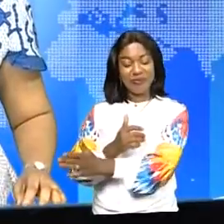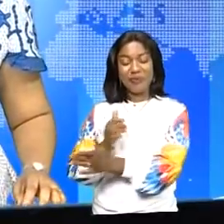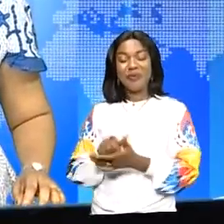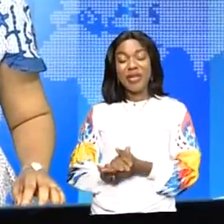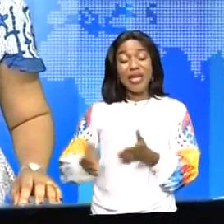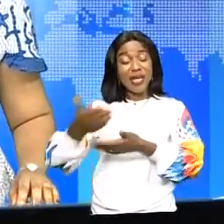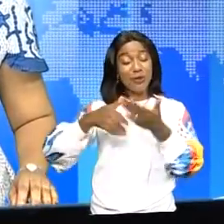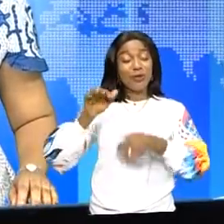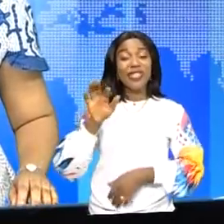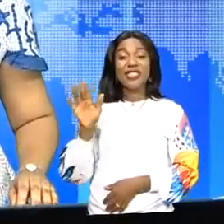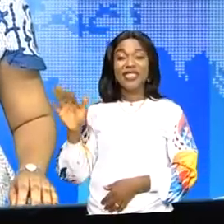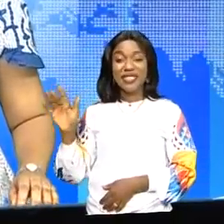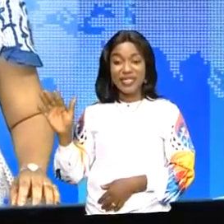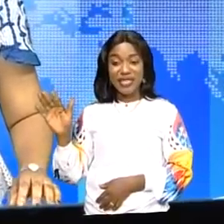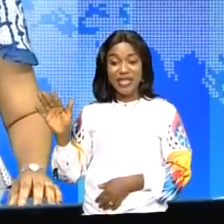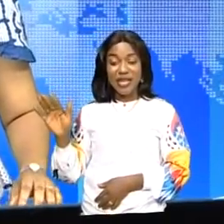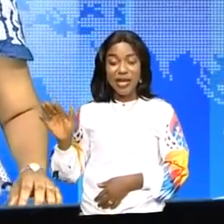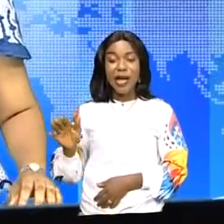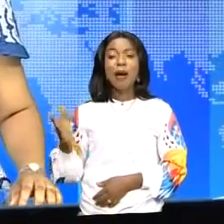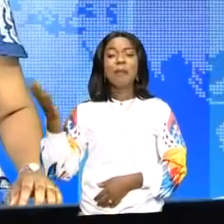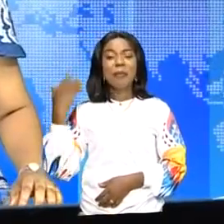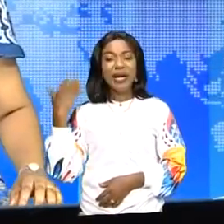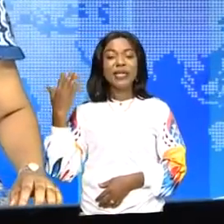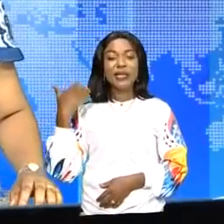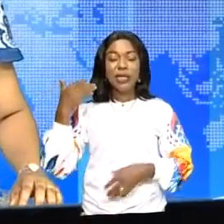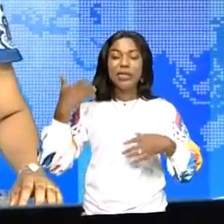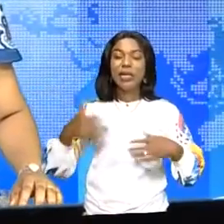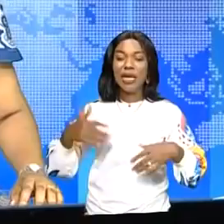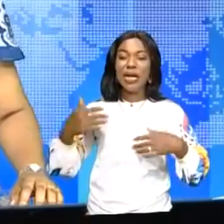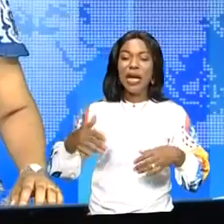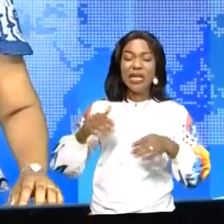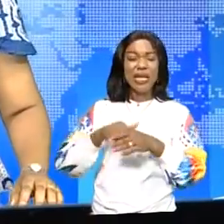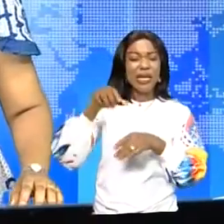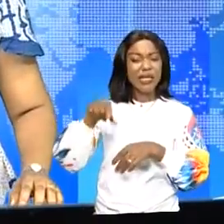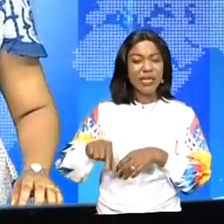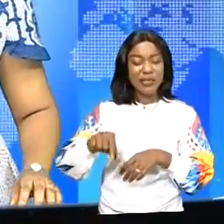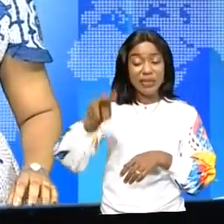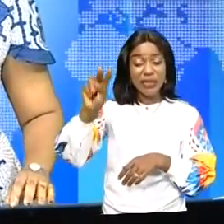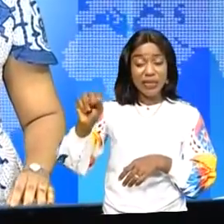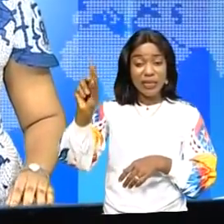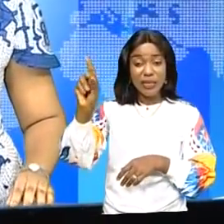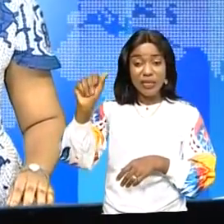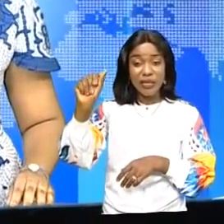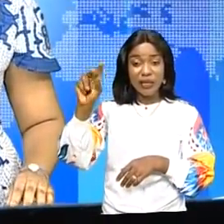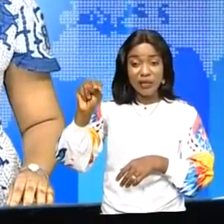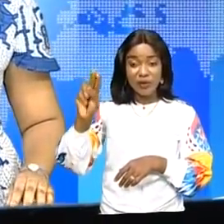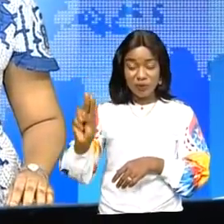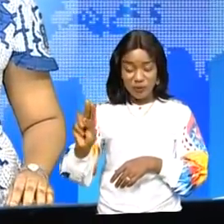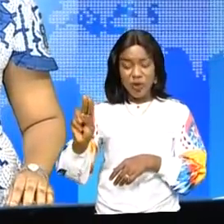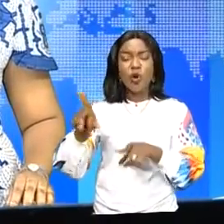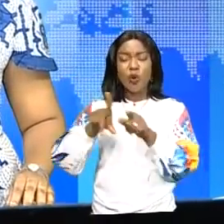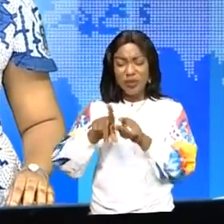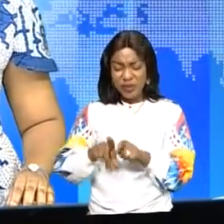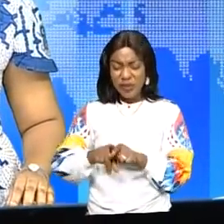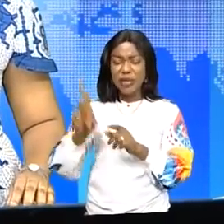Retour à Kinshasa. L'eau traîne encore dans les parcelles au quartier Ndanou. La population vit le désespoir et a lancé un